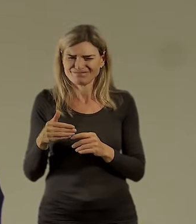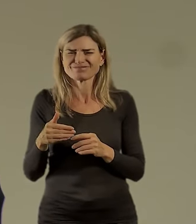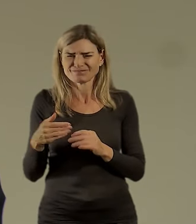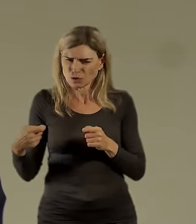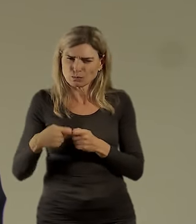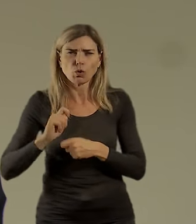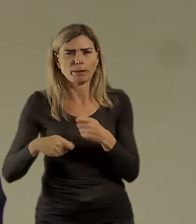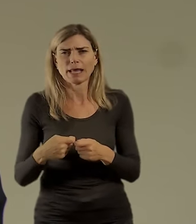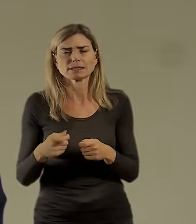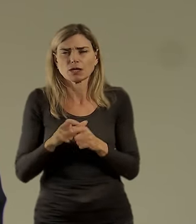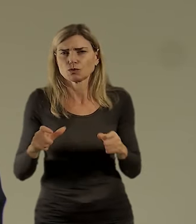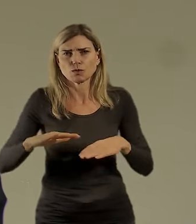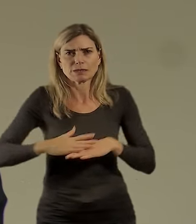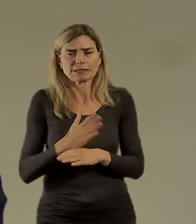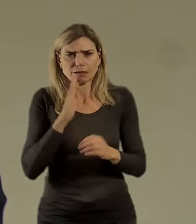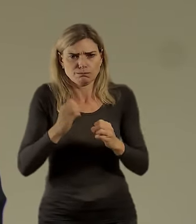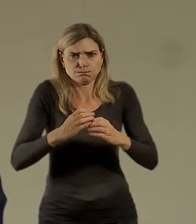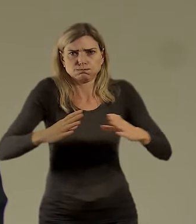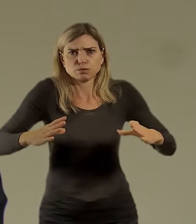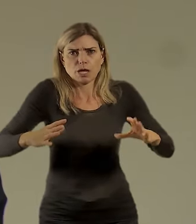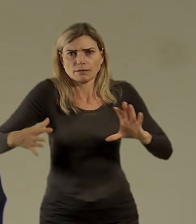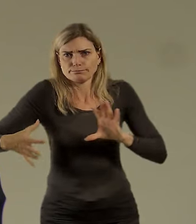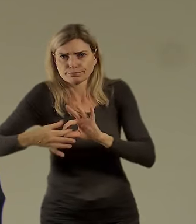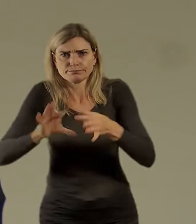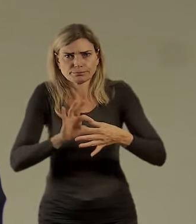protože to je ta skutečně ta plnohodnotná informace.